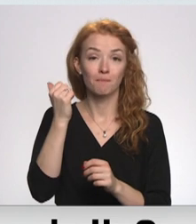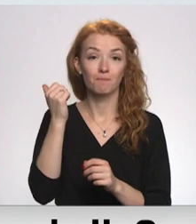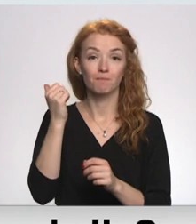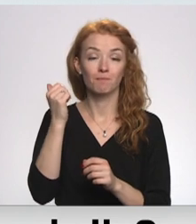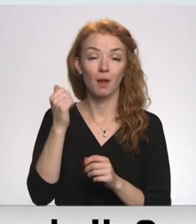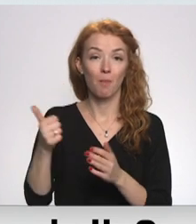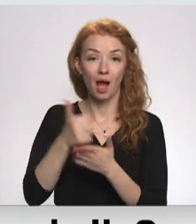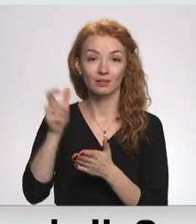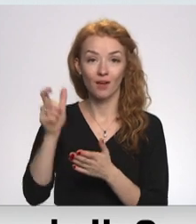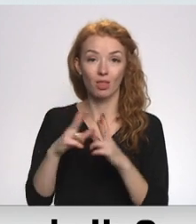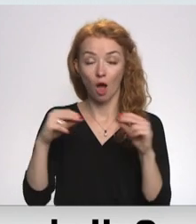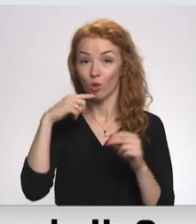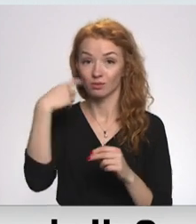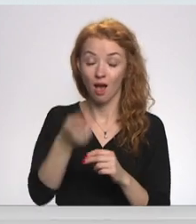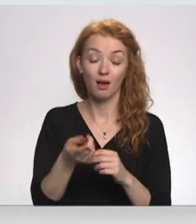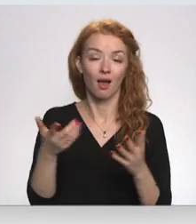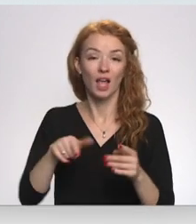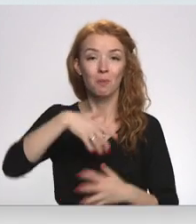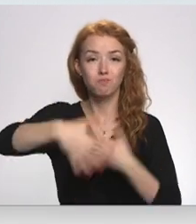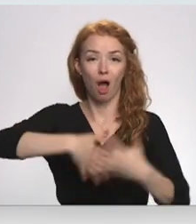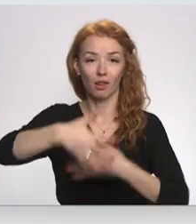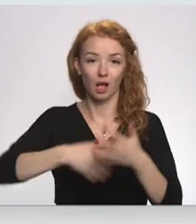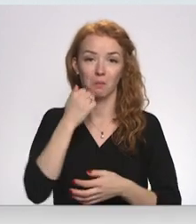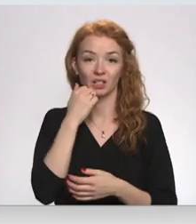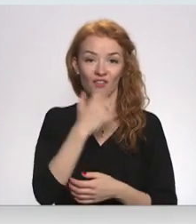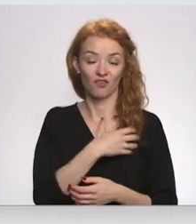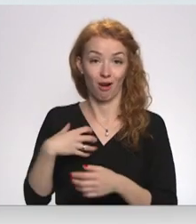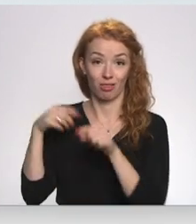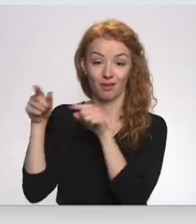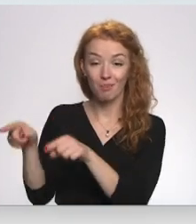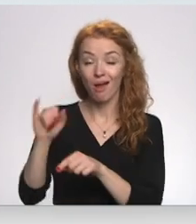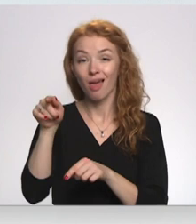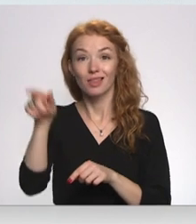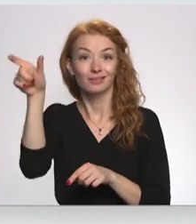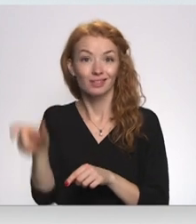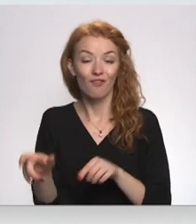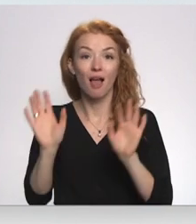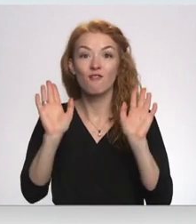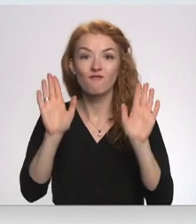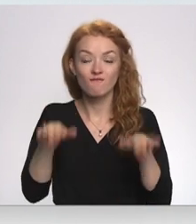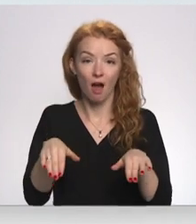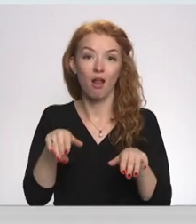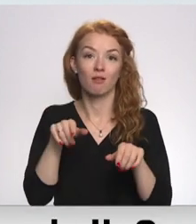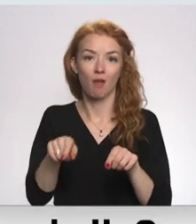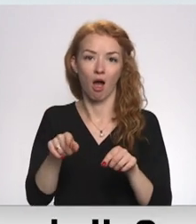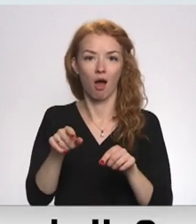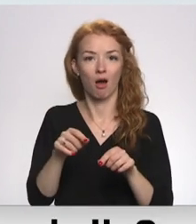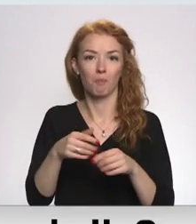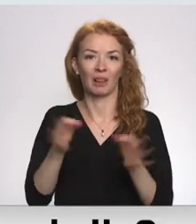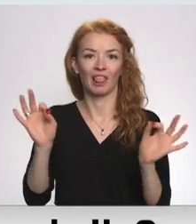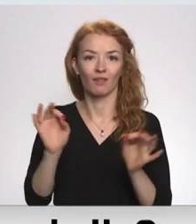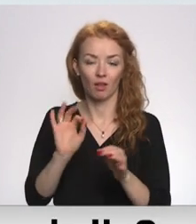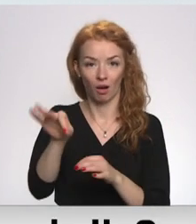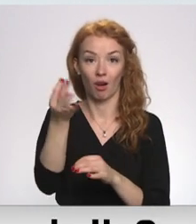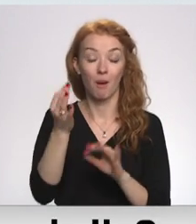bardeks Kremlī, ko te Peskovs tā sāk, ja citi cilvēki, kas tu varai vai varā, tieši to arī dara. Bet,